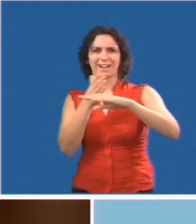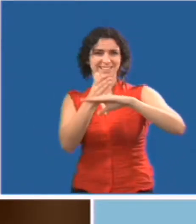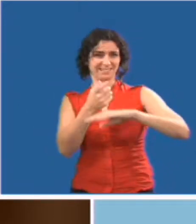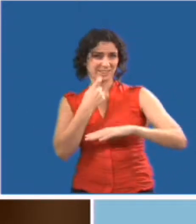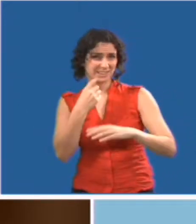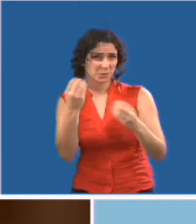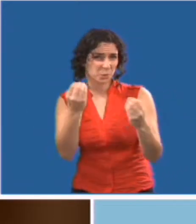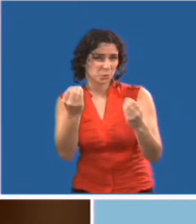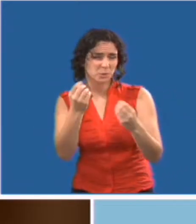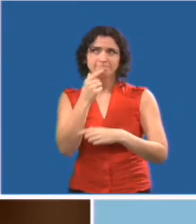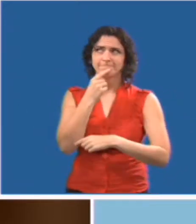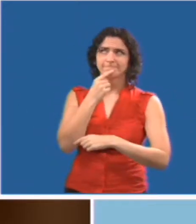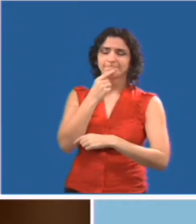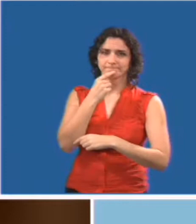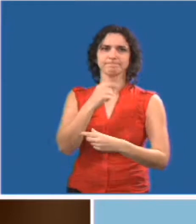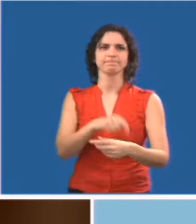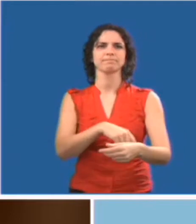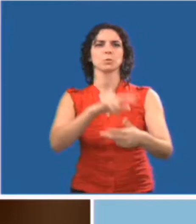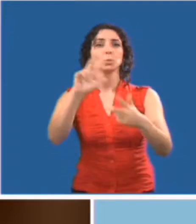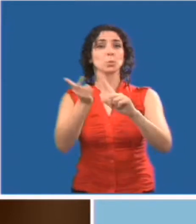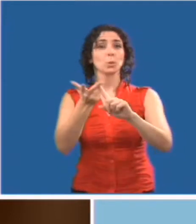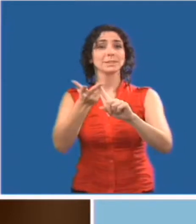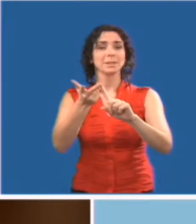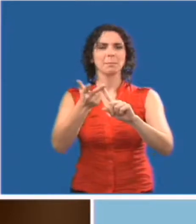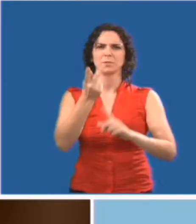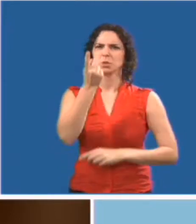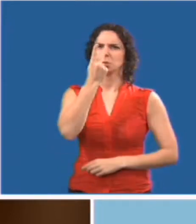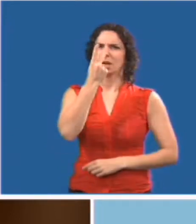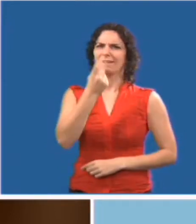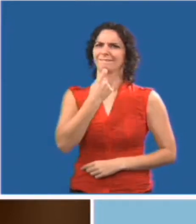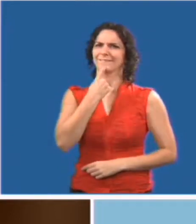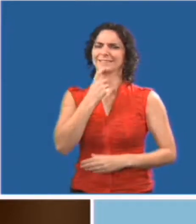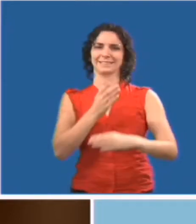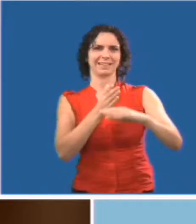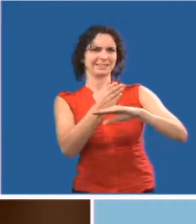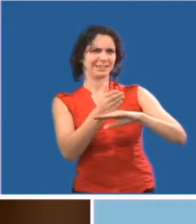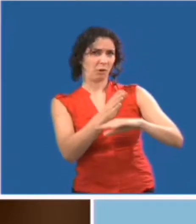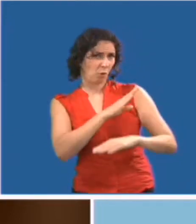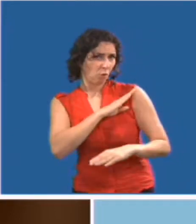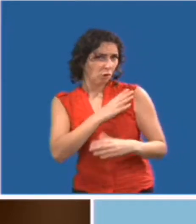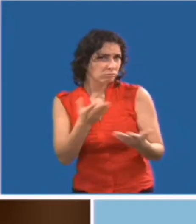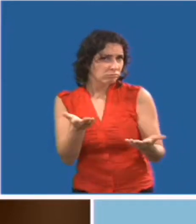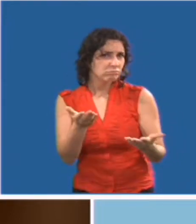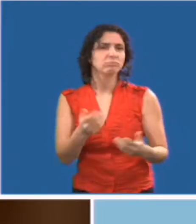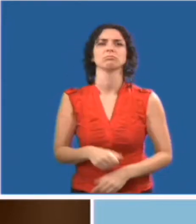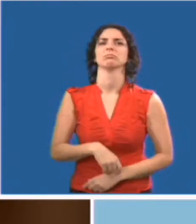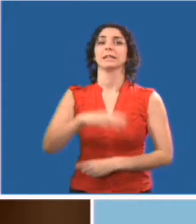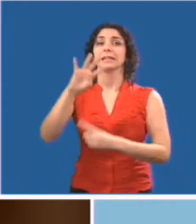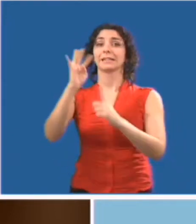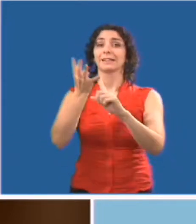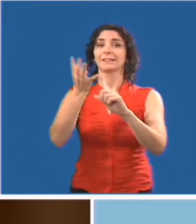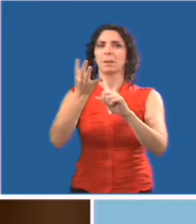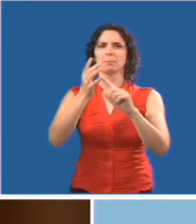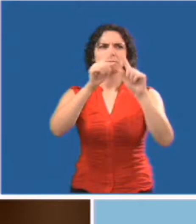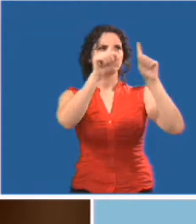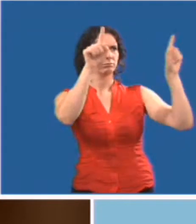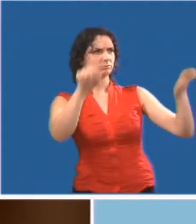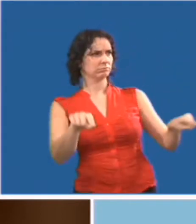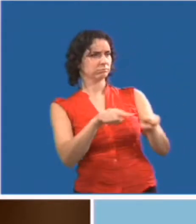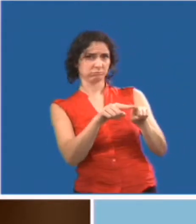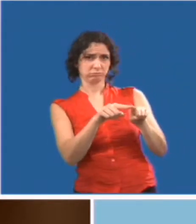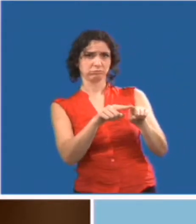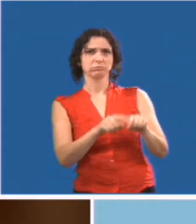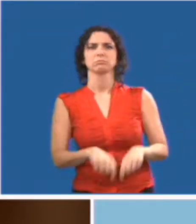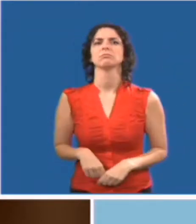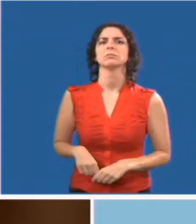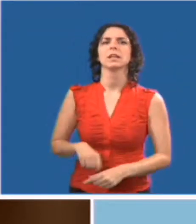et autres sorties possibles Salle de toilette accessible Panneaux Taille du